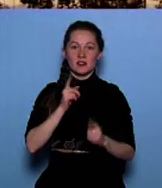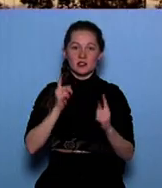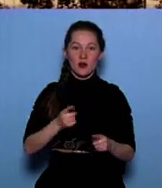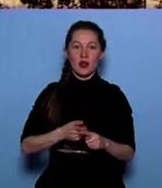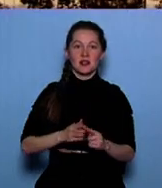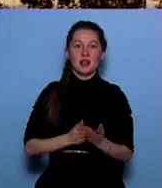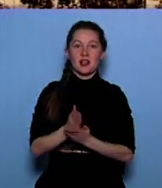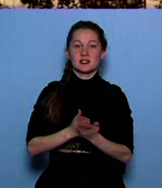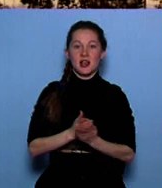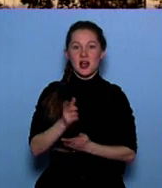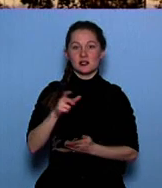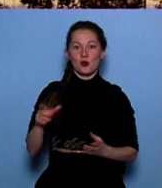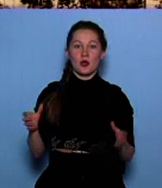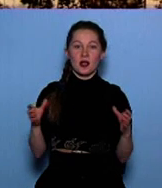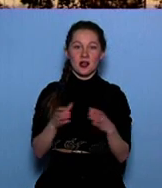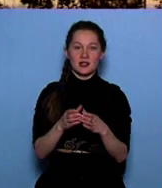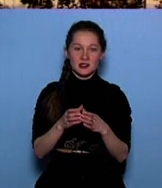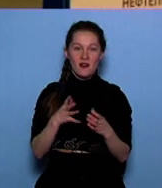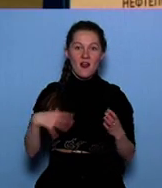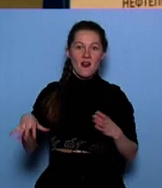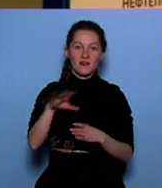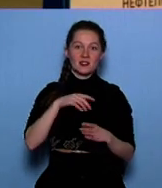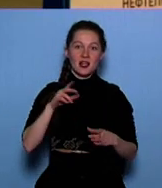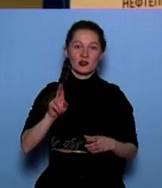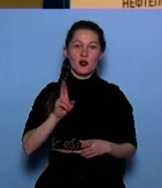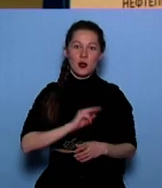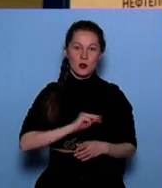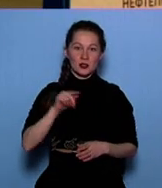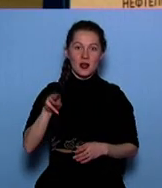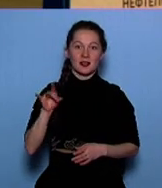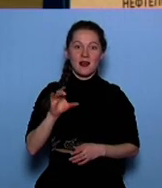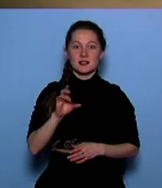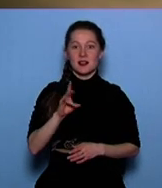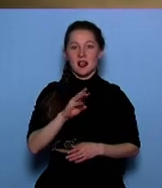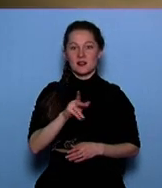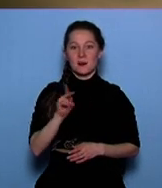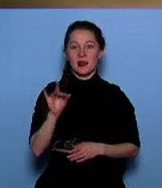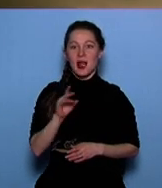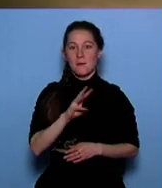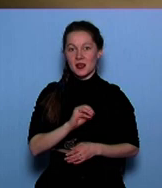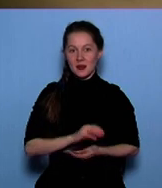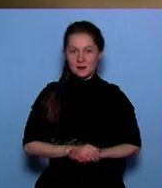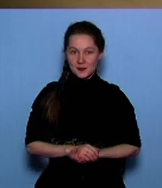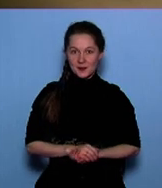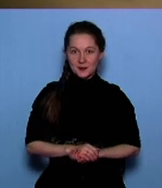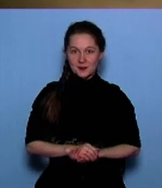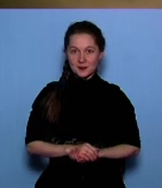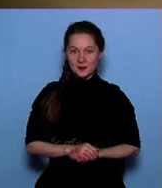надежного коллектива станций и всего акционерного общества «Транснефт» при Камье. Оксана Худякова, Василий Хохряков. Новости.